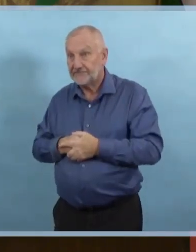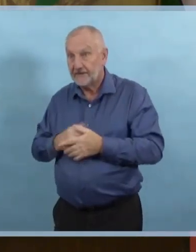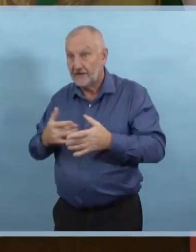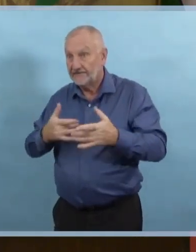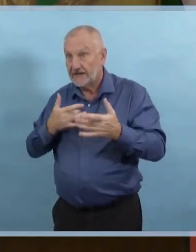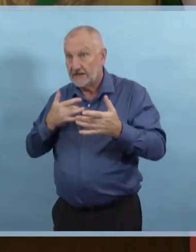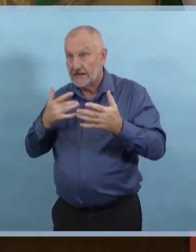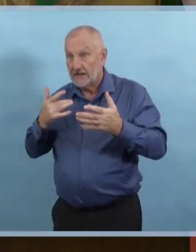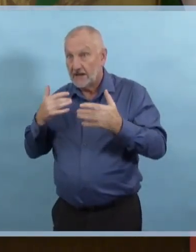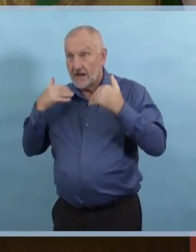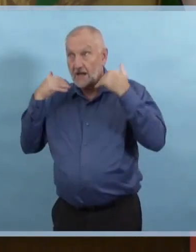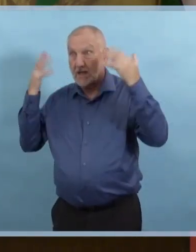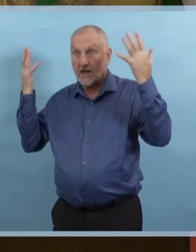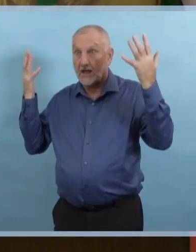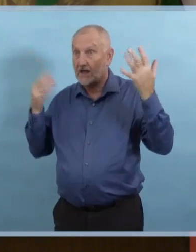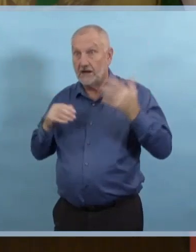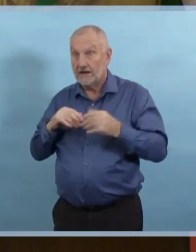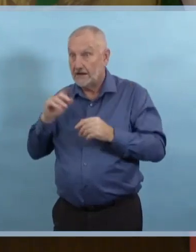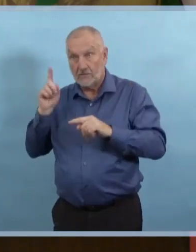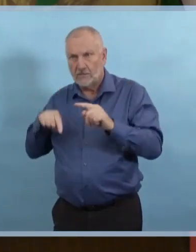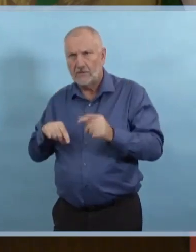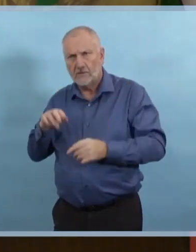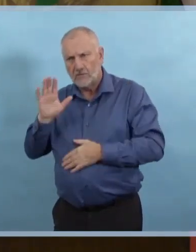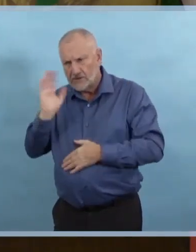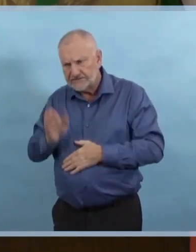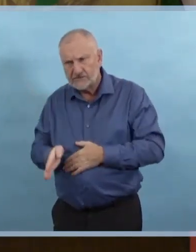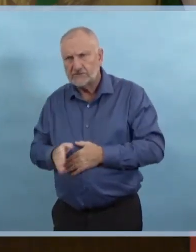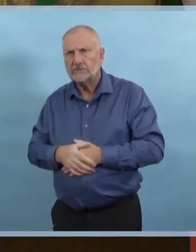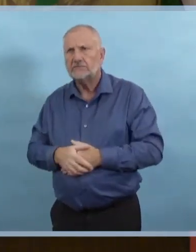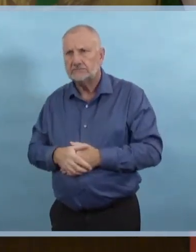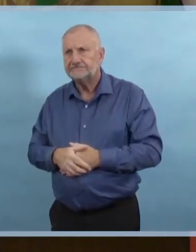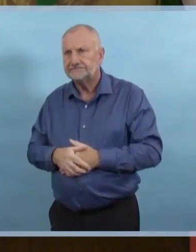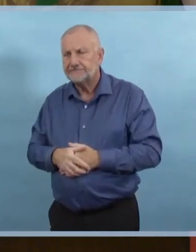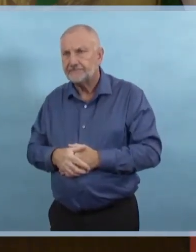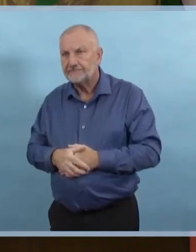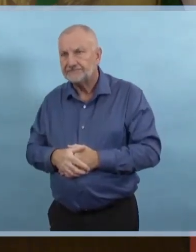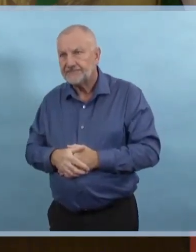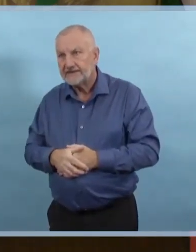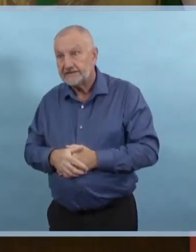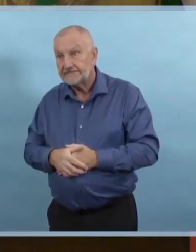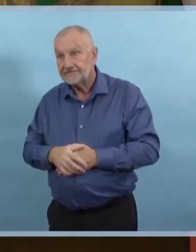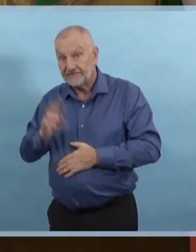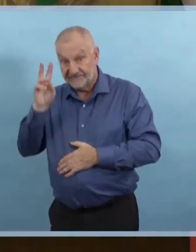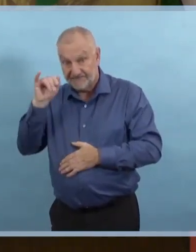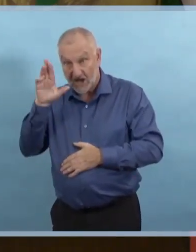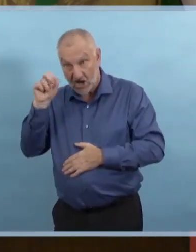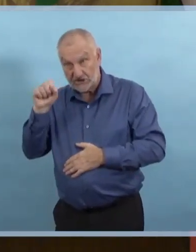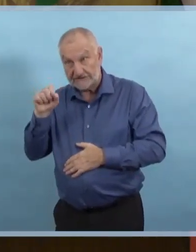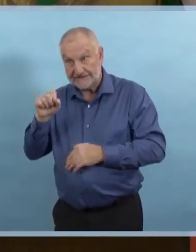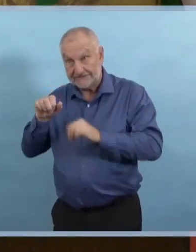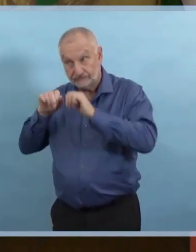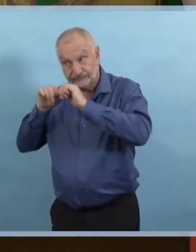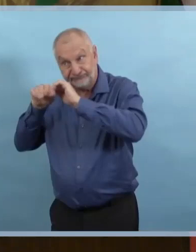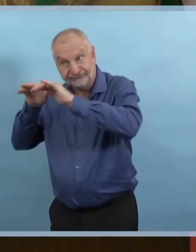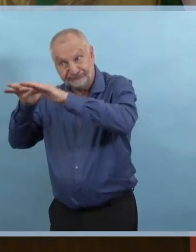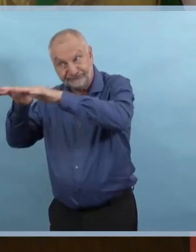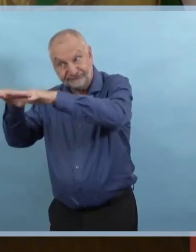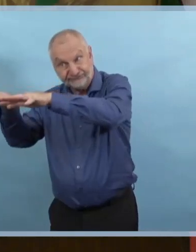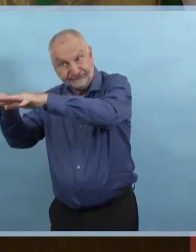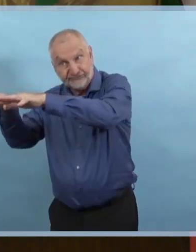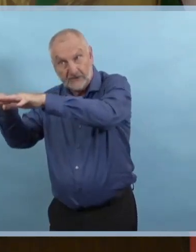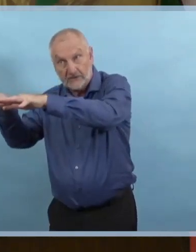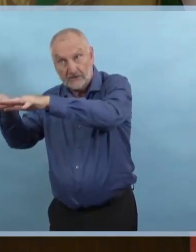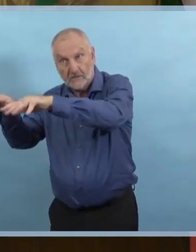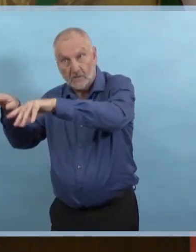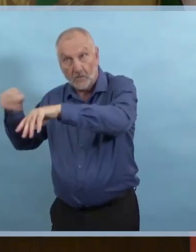ce n'est pas parce que le virus est transmis d'une façon que nous ne connaissons pas ou pour laquelle nous n'étions pas prêts. Nous ne sommes pas sans